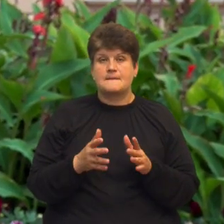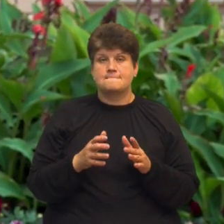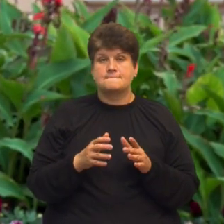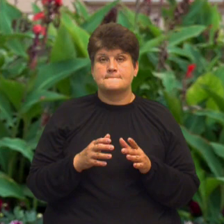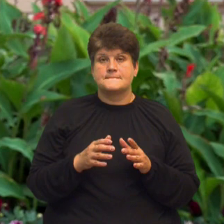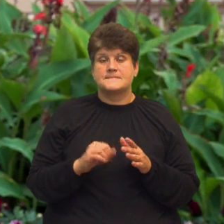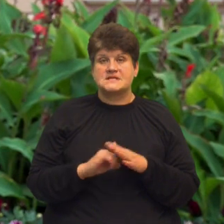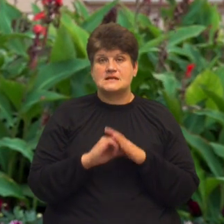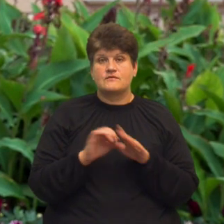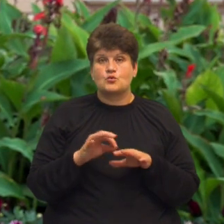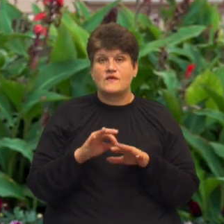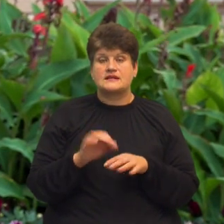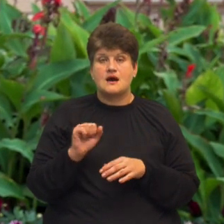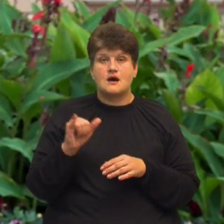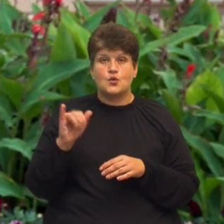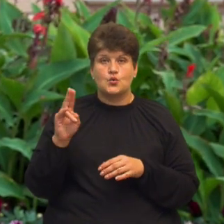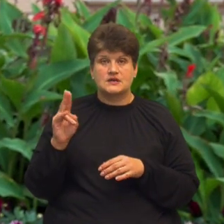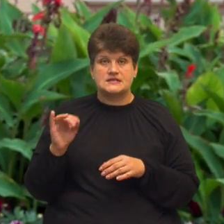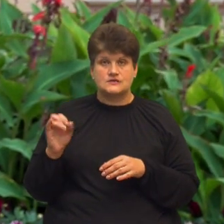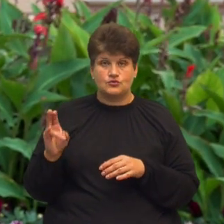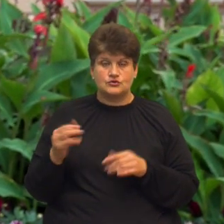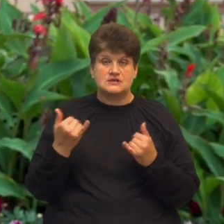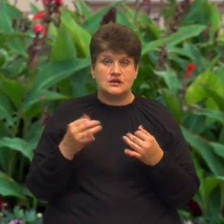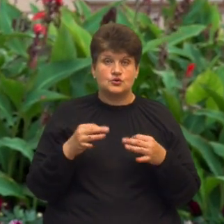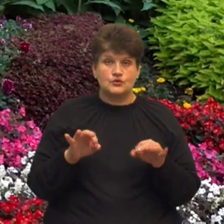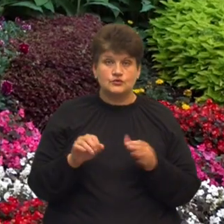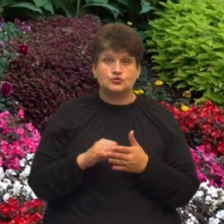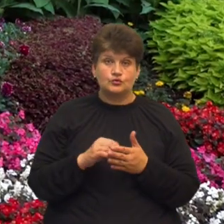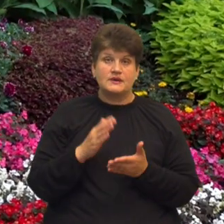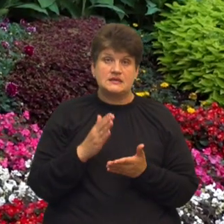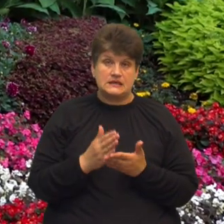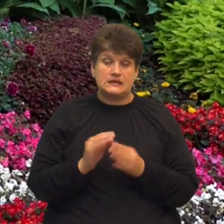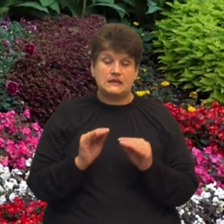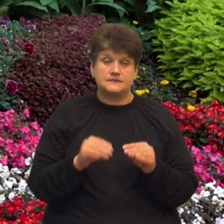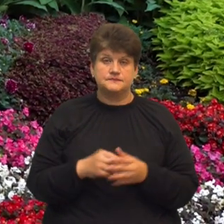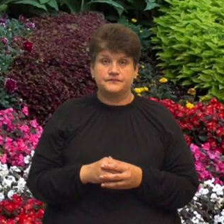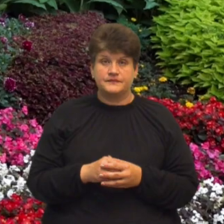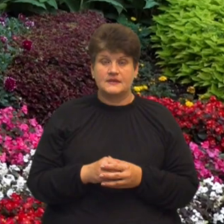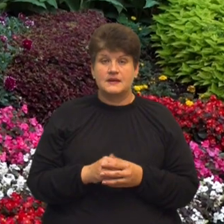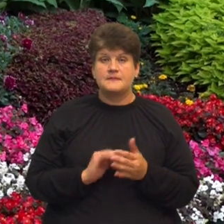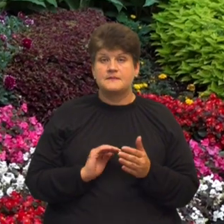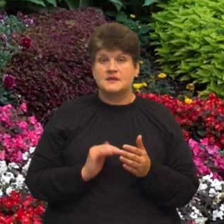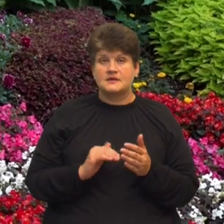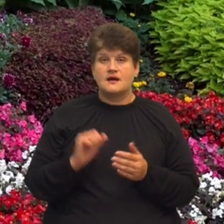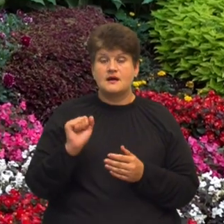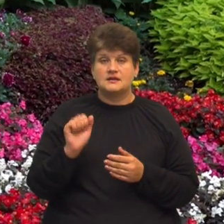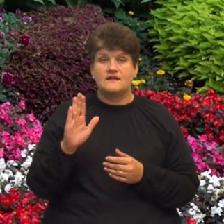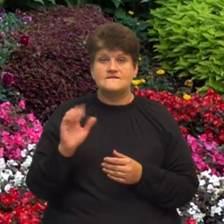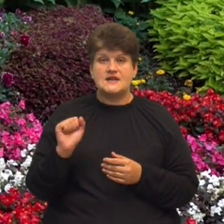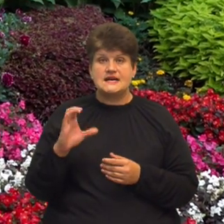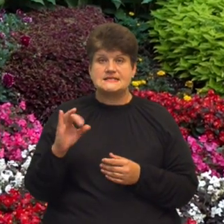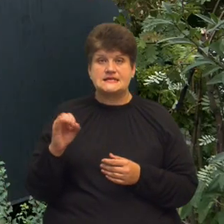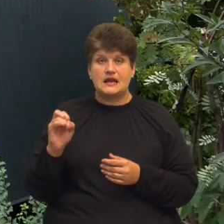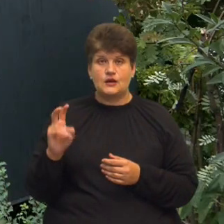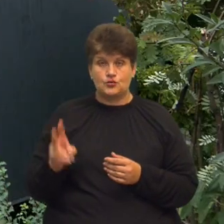аукціону. Тому дозвільні документи зараз на встановлення є. Ділянку орендує підприємниця Алла Василюк, розповіла Мар